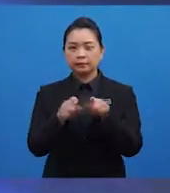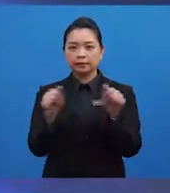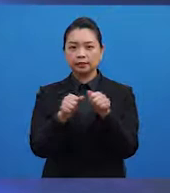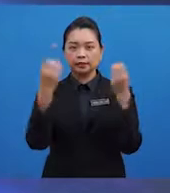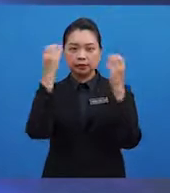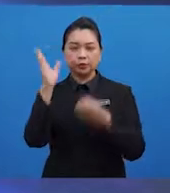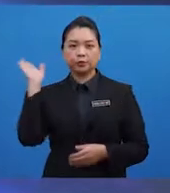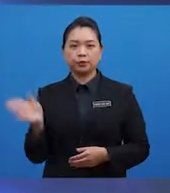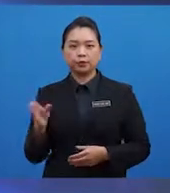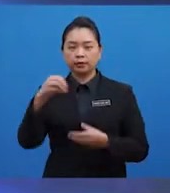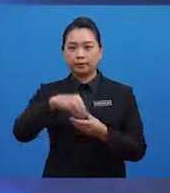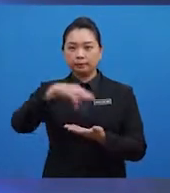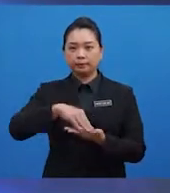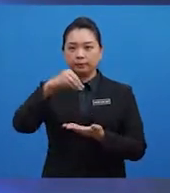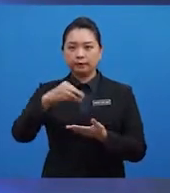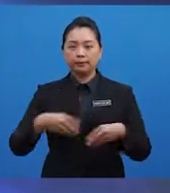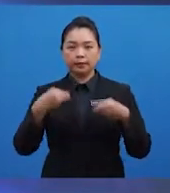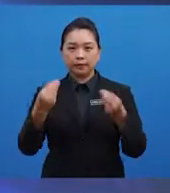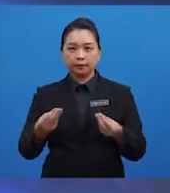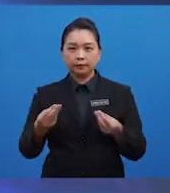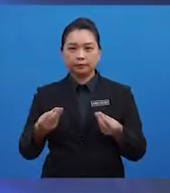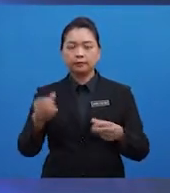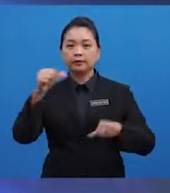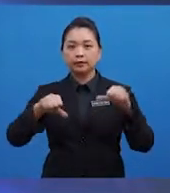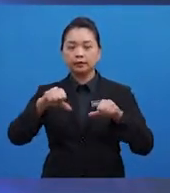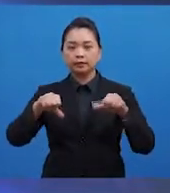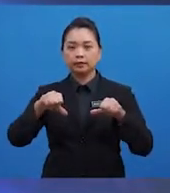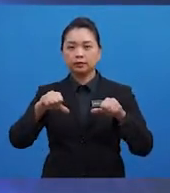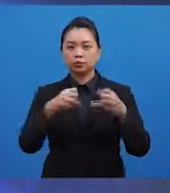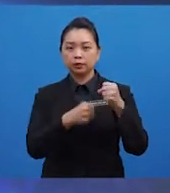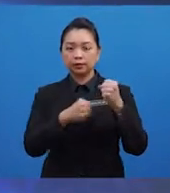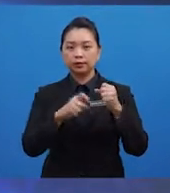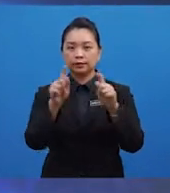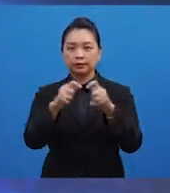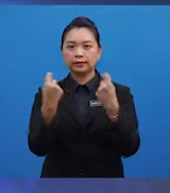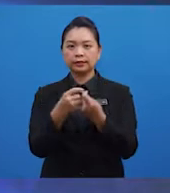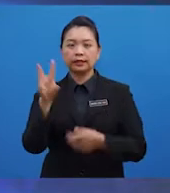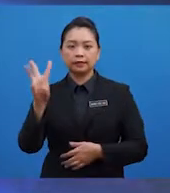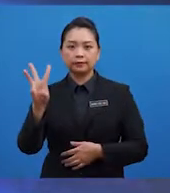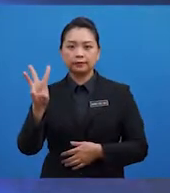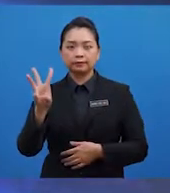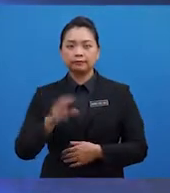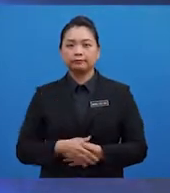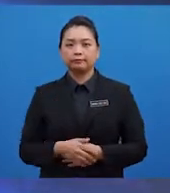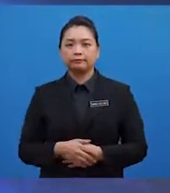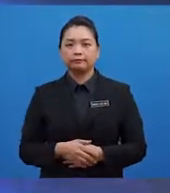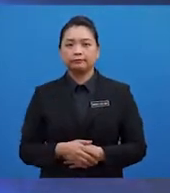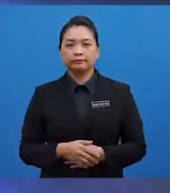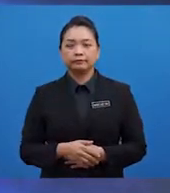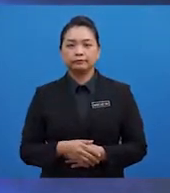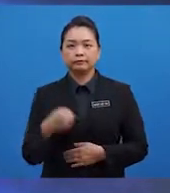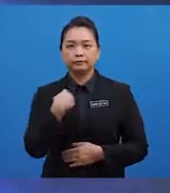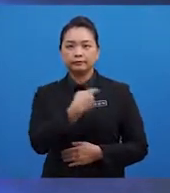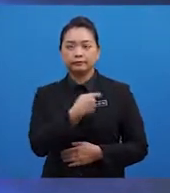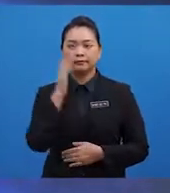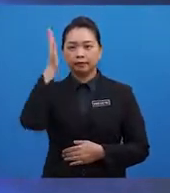dalam sesi pembelajaran bagi Mata Pelajaran Sains Sukan tingkatan 6, semester 1. Kita